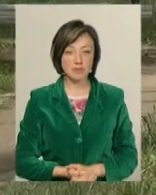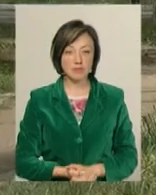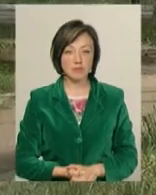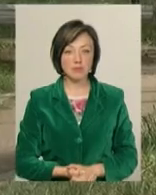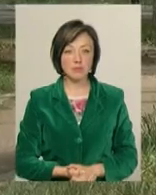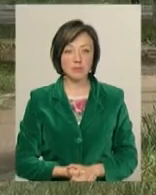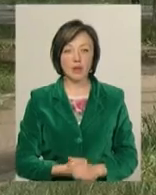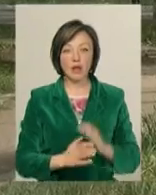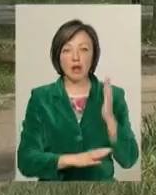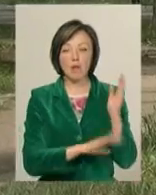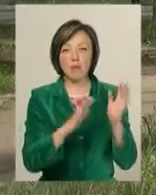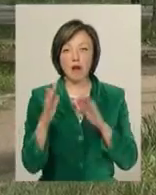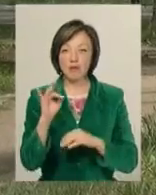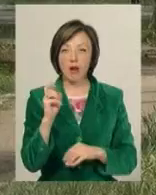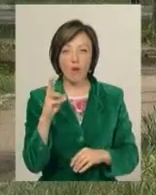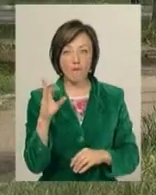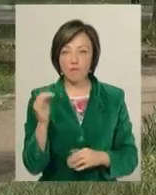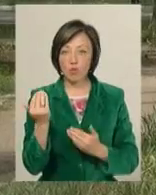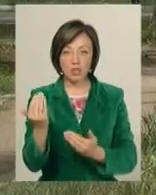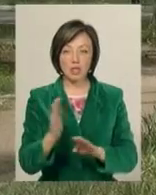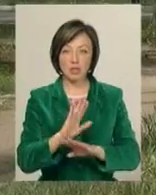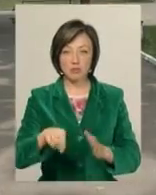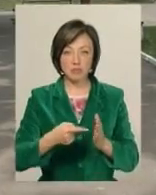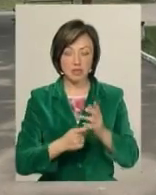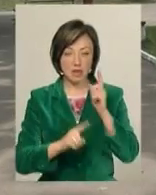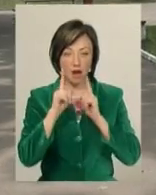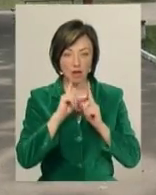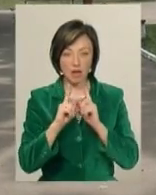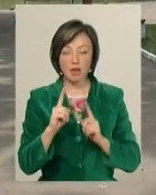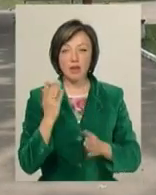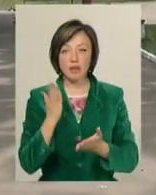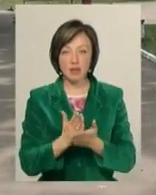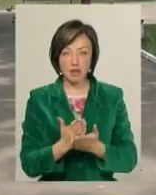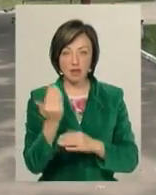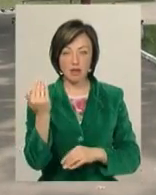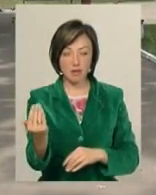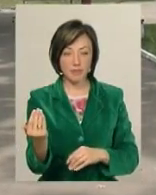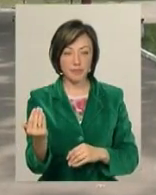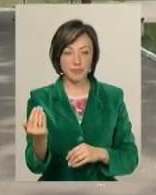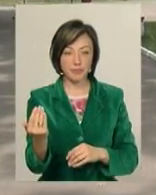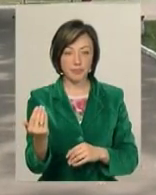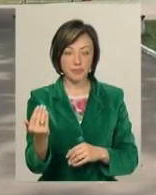Парк Враково, він не належить Хмельницькій міській раді. Він є на балансі